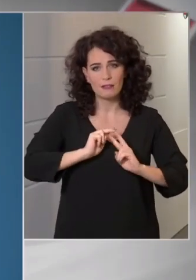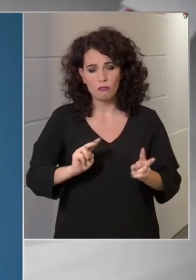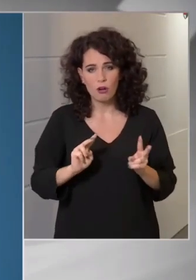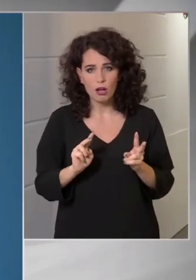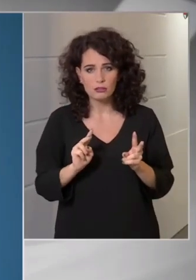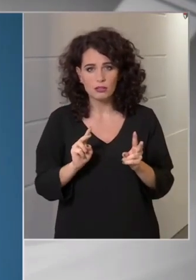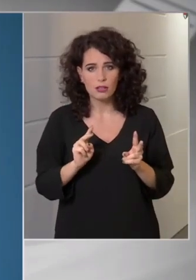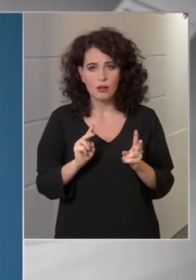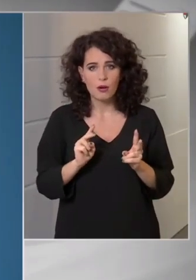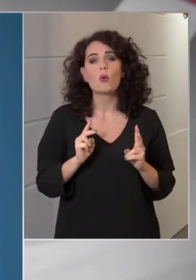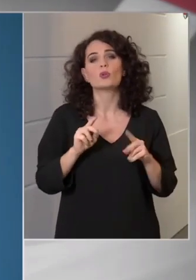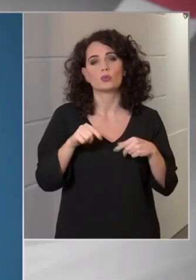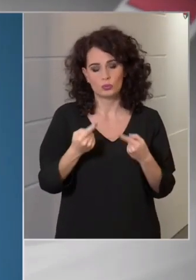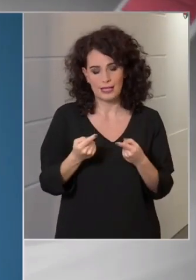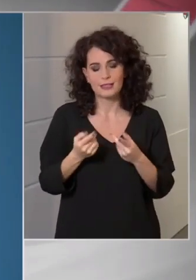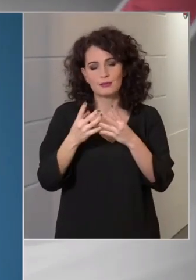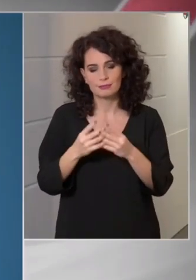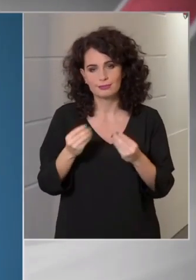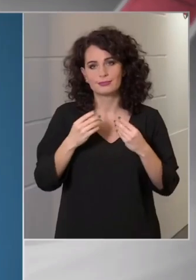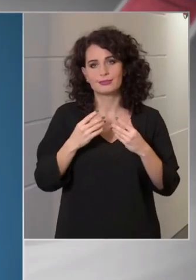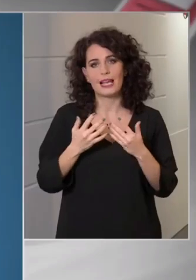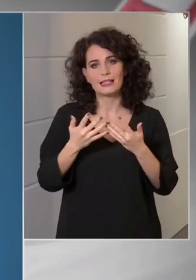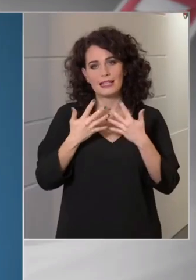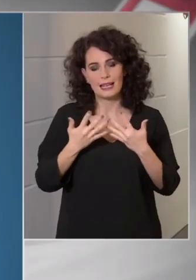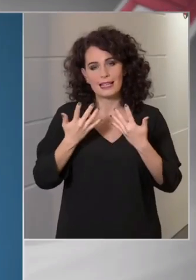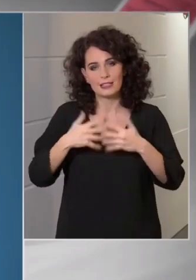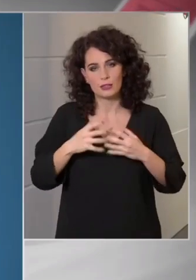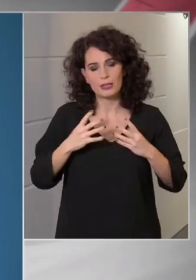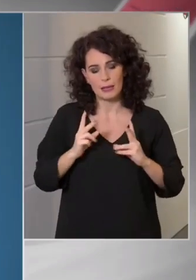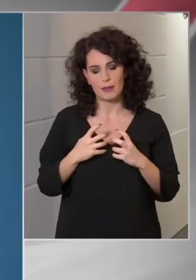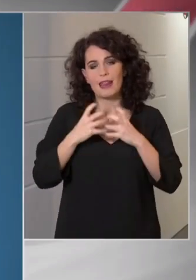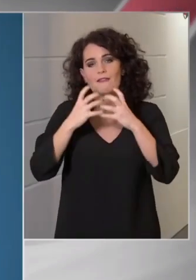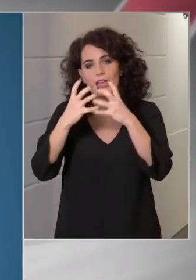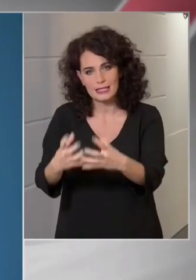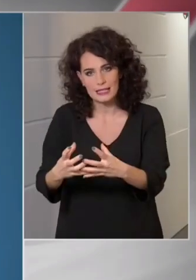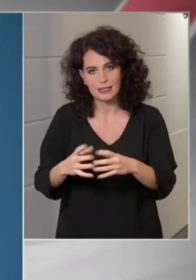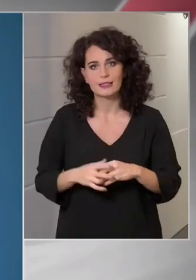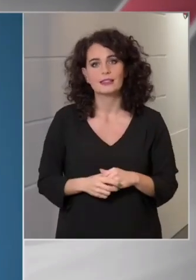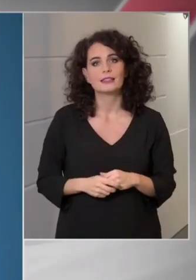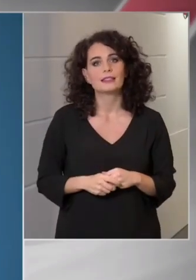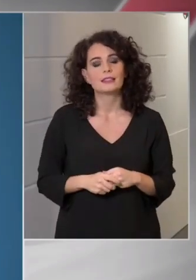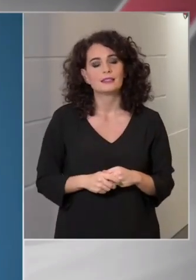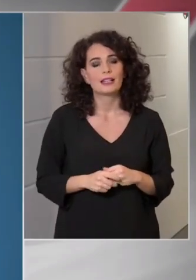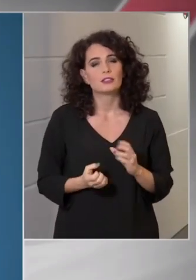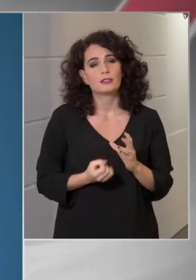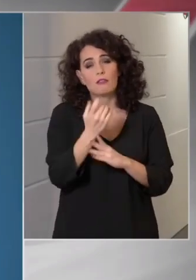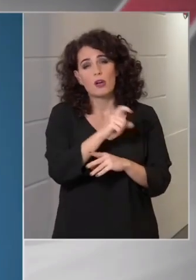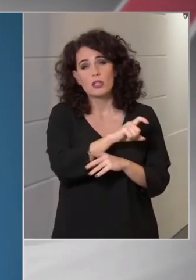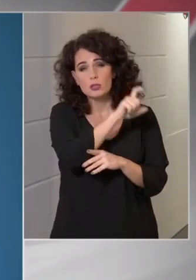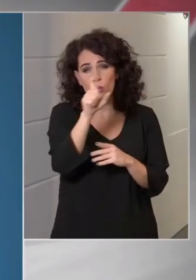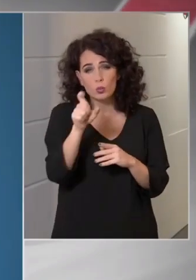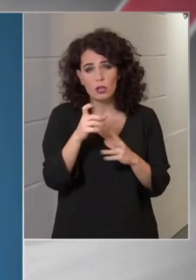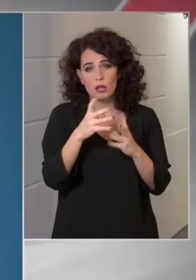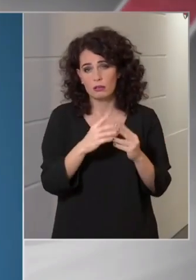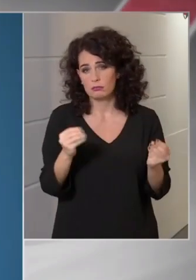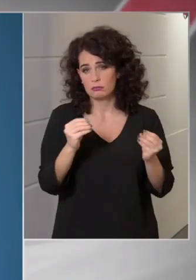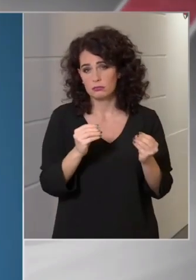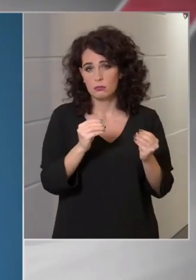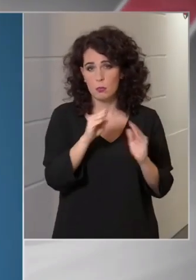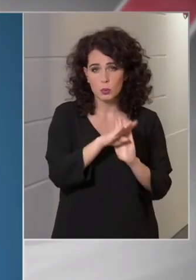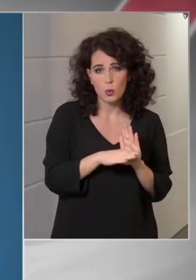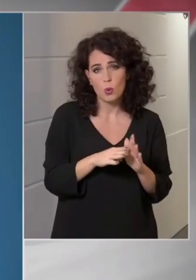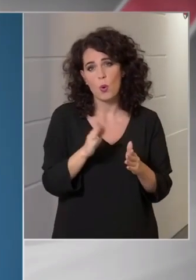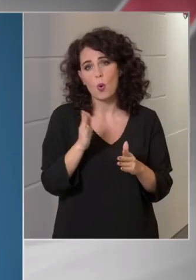le is kerül róla. Tehát a tavasz óta a gyógyítási protokollok, a